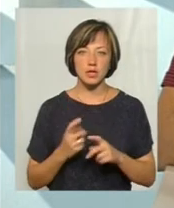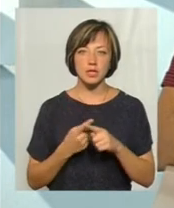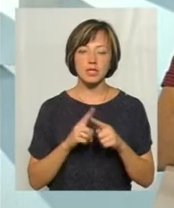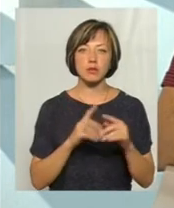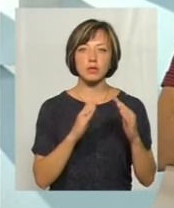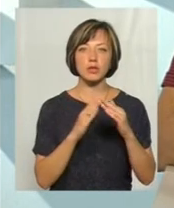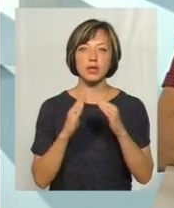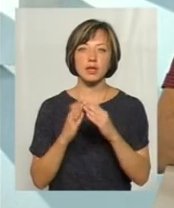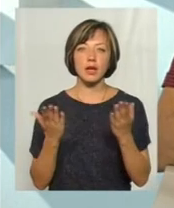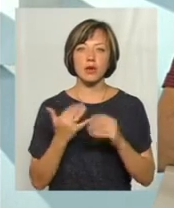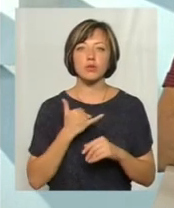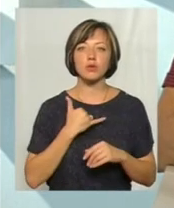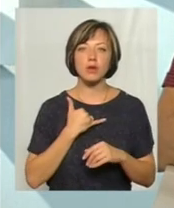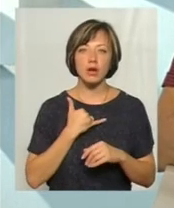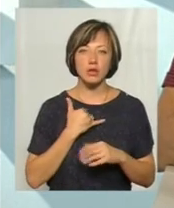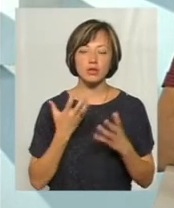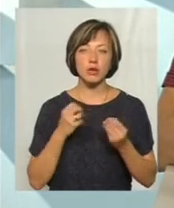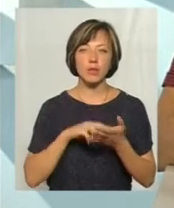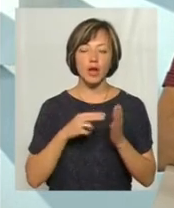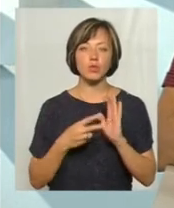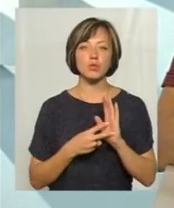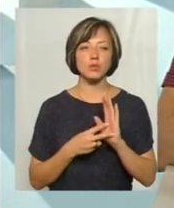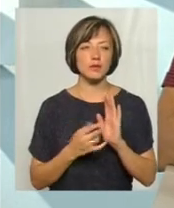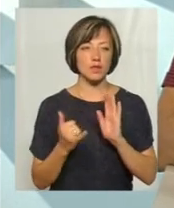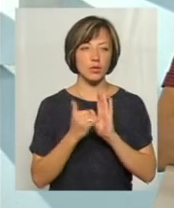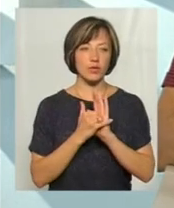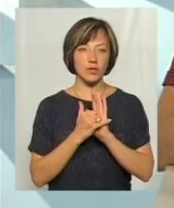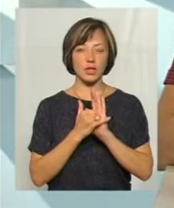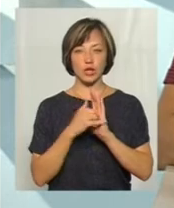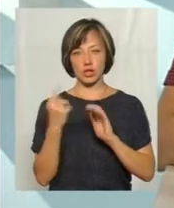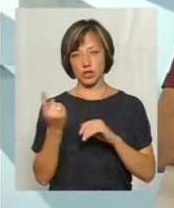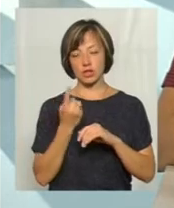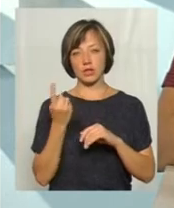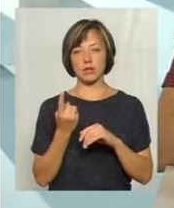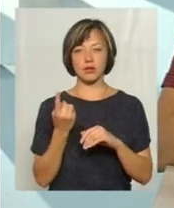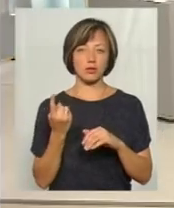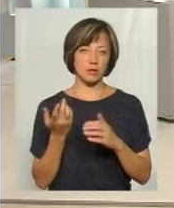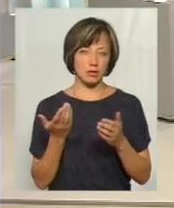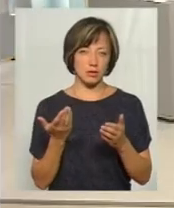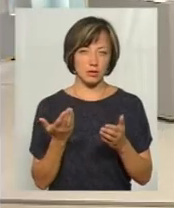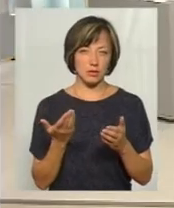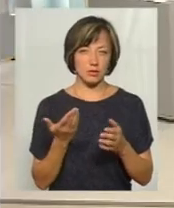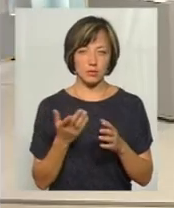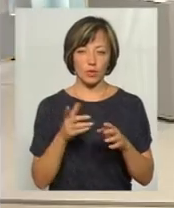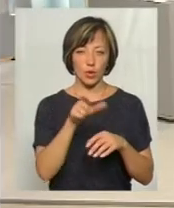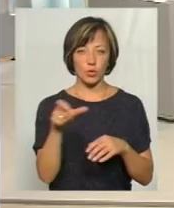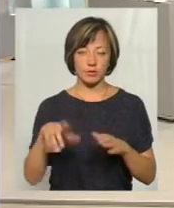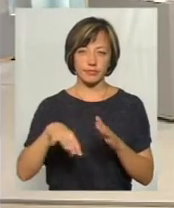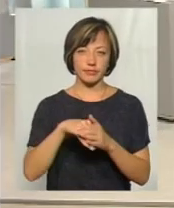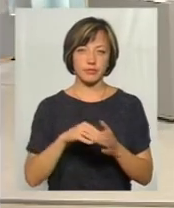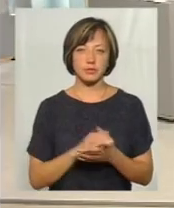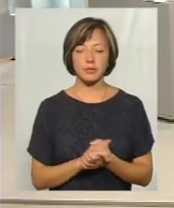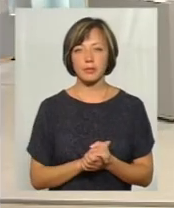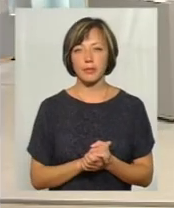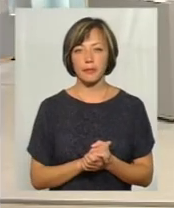будинків, які у нас ще плануються встановлення будинкових лічильників, і виставляти вже рахунки з поживачами. Скажіть, будь ласка,